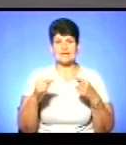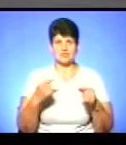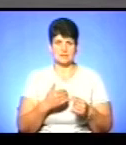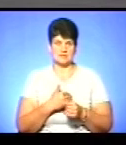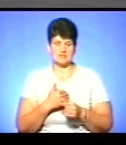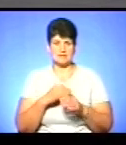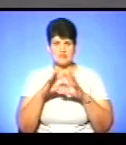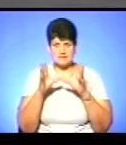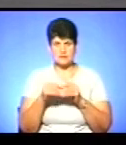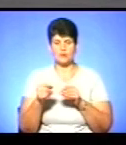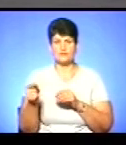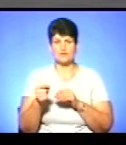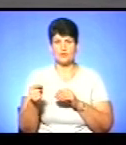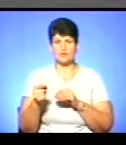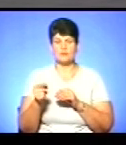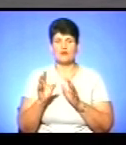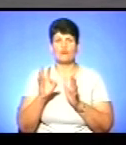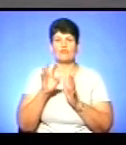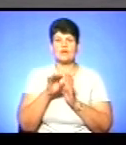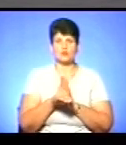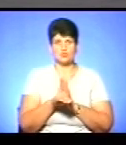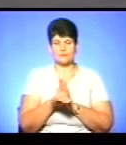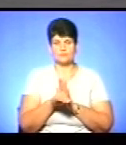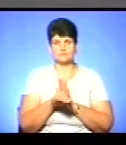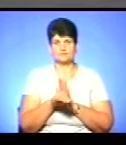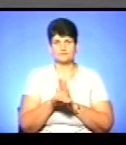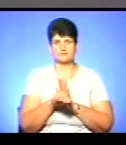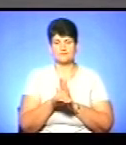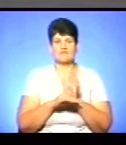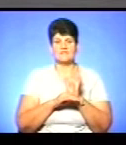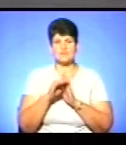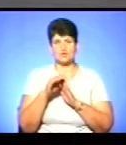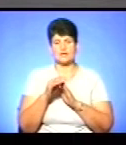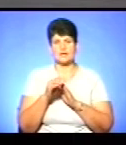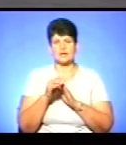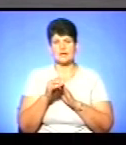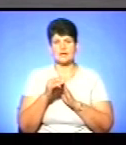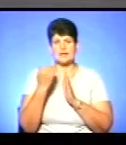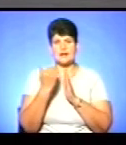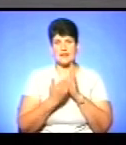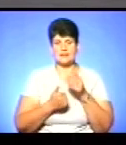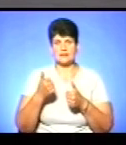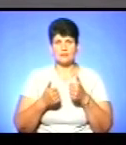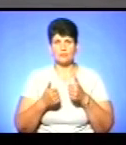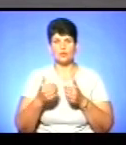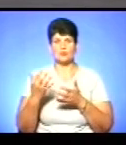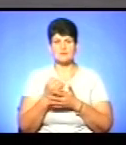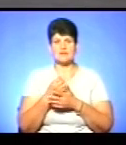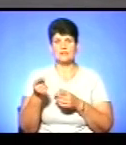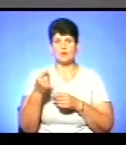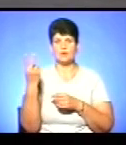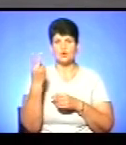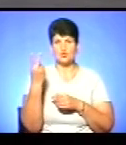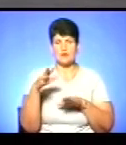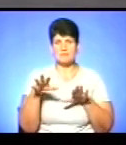Загалом Тернопіль зараз війшов в високий рейтинг по успішності. Я скажу, що Тернопіль зайняв друге місце